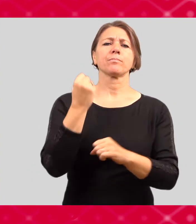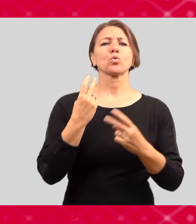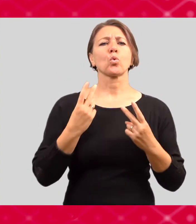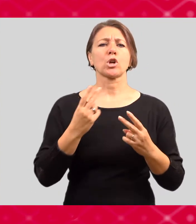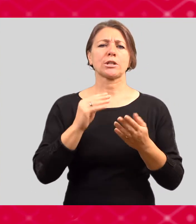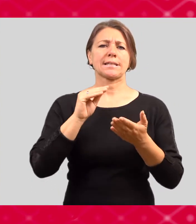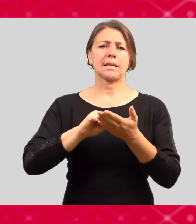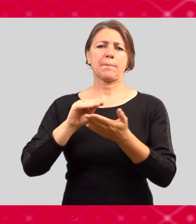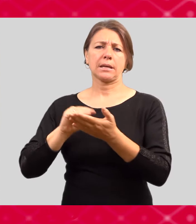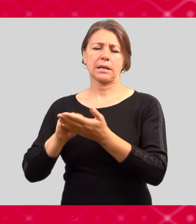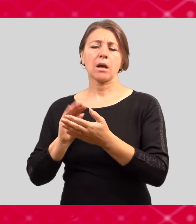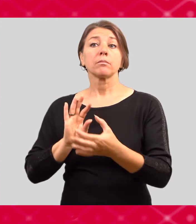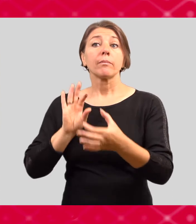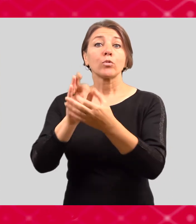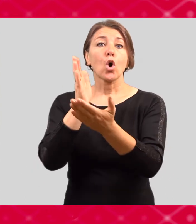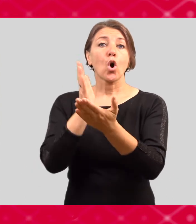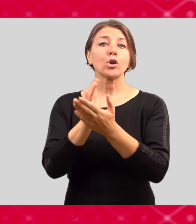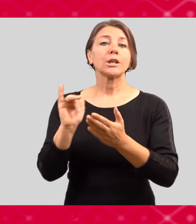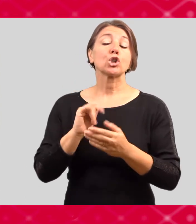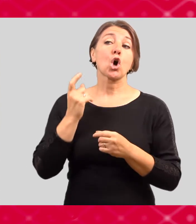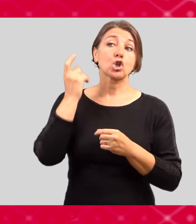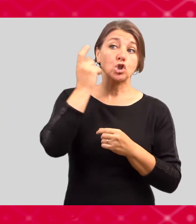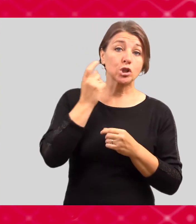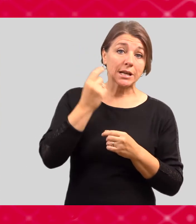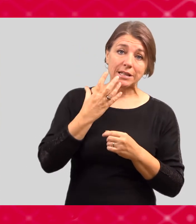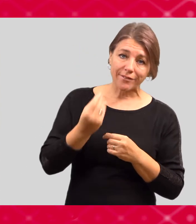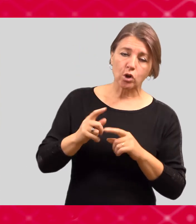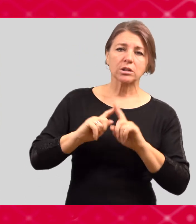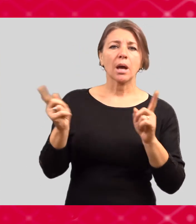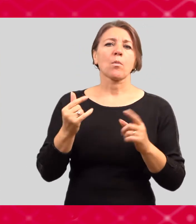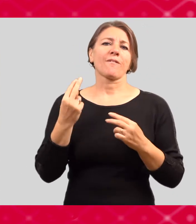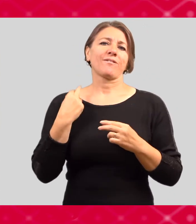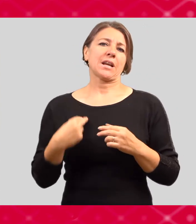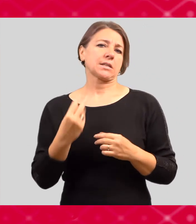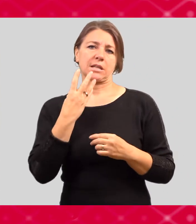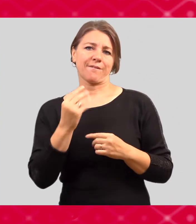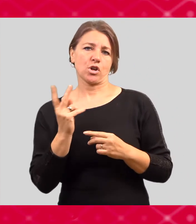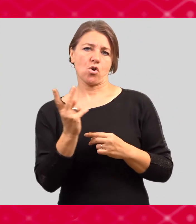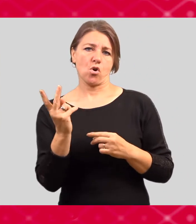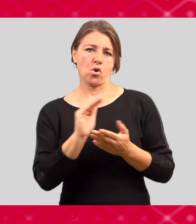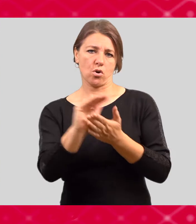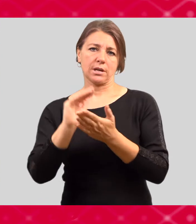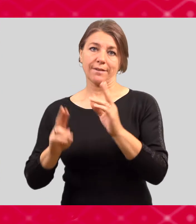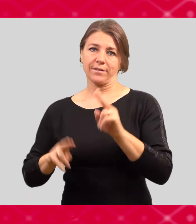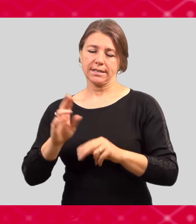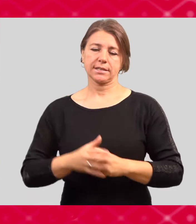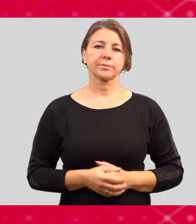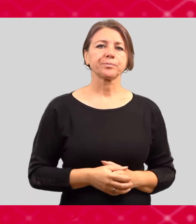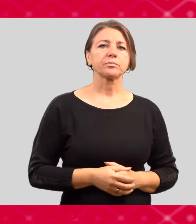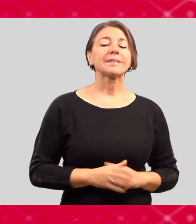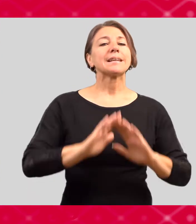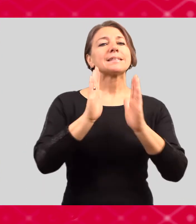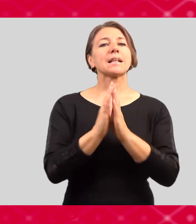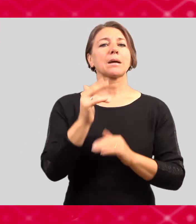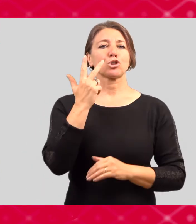právě vám, kteří jste nějakým způsobem sociálně nebo ekonomicky znevýhodnění. Takže tato